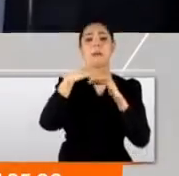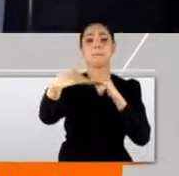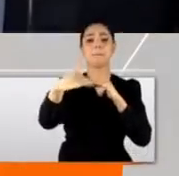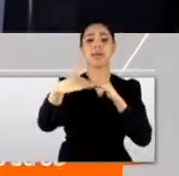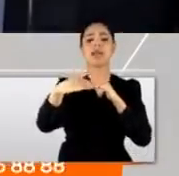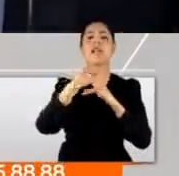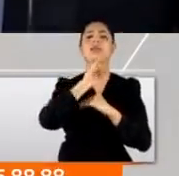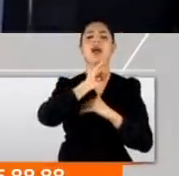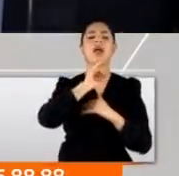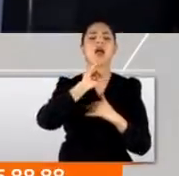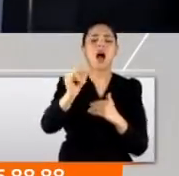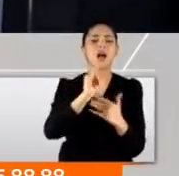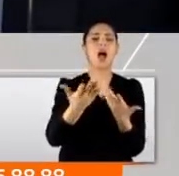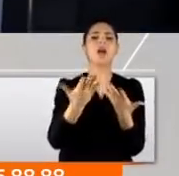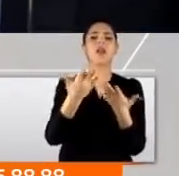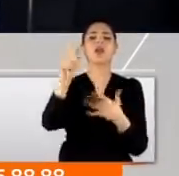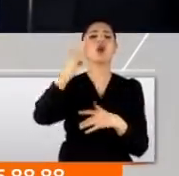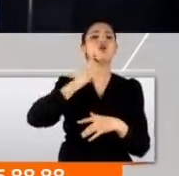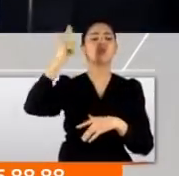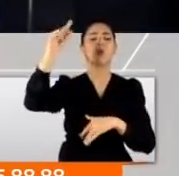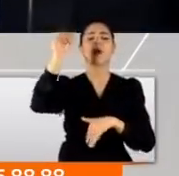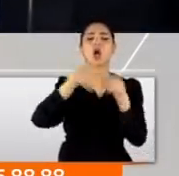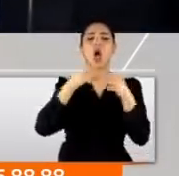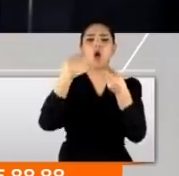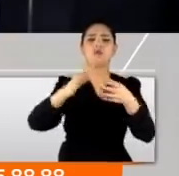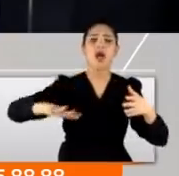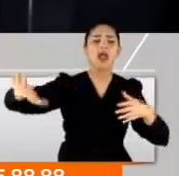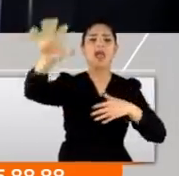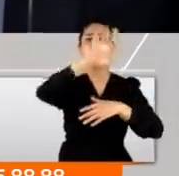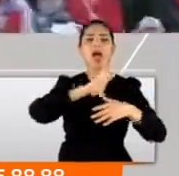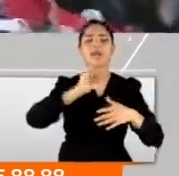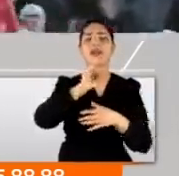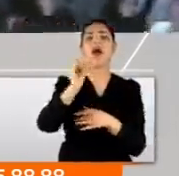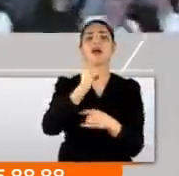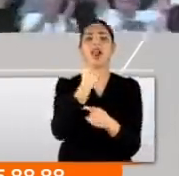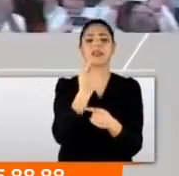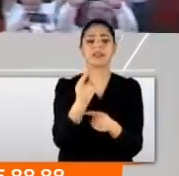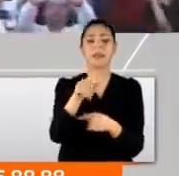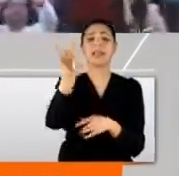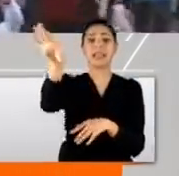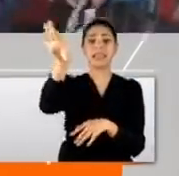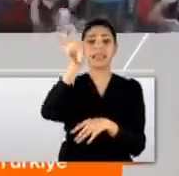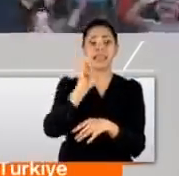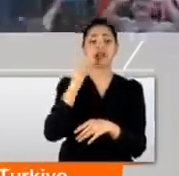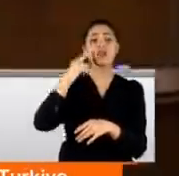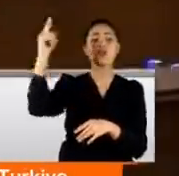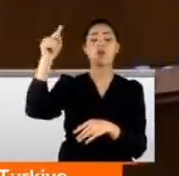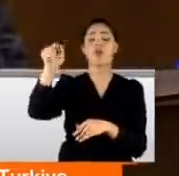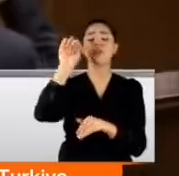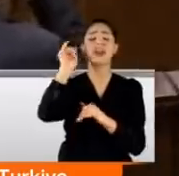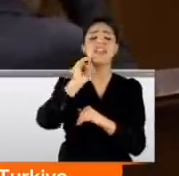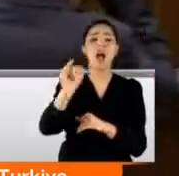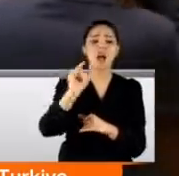hakaret. Cumhurbaşkanına oy veren her iki kişiden birisine hakaret. Seçilmiş Cumhurbaşkanına hakaret.